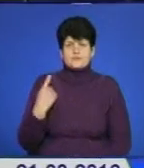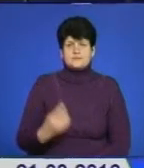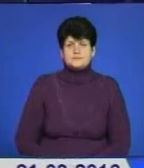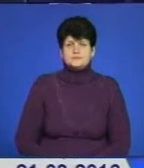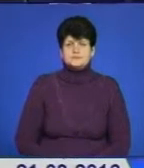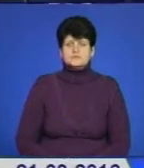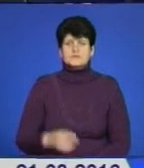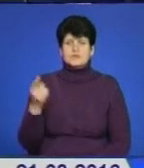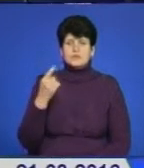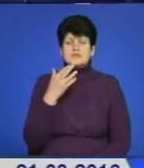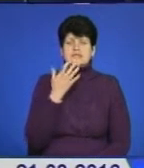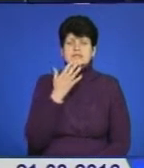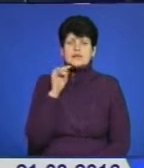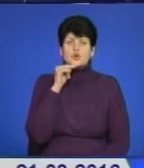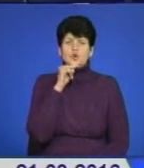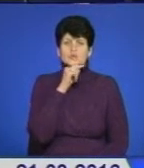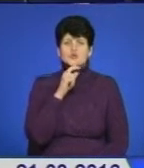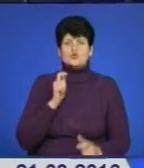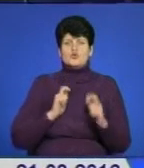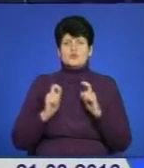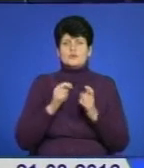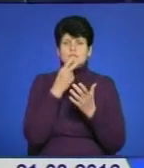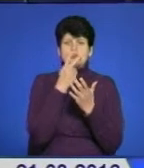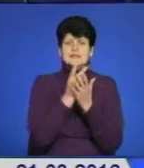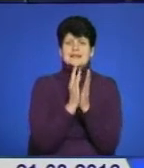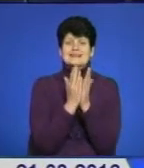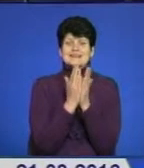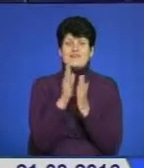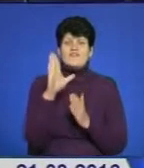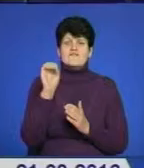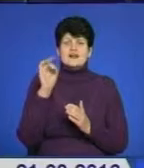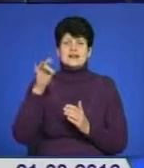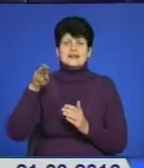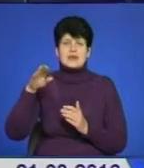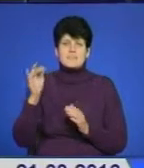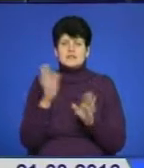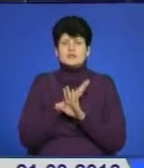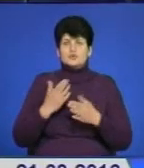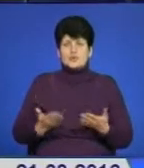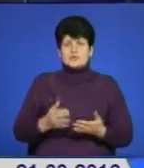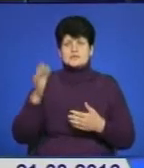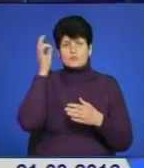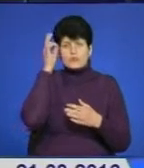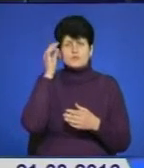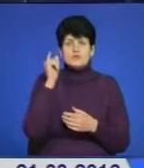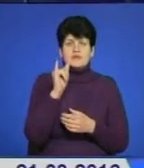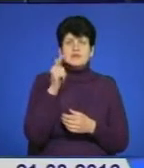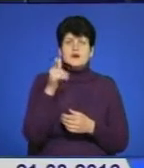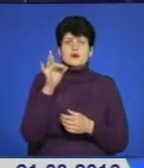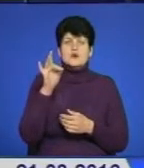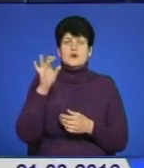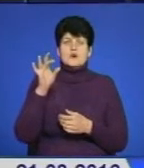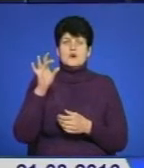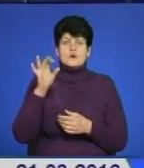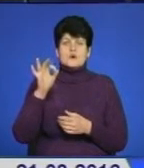У Тернопільському національному економічному університеті презентували книгу «Вертепи долі. Спогади про Романа Гром'яка», присвячену пам'яті